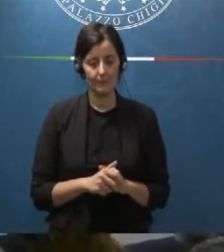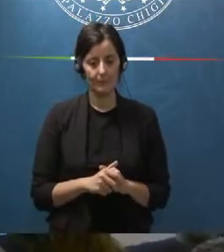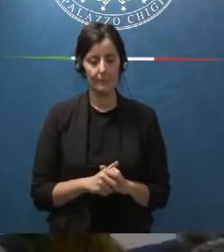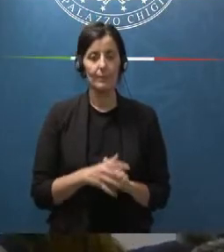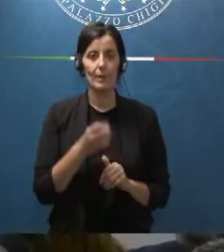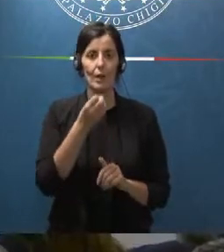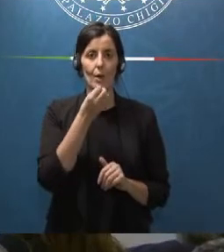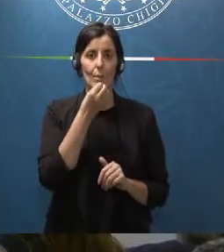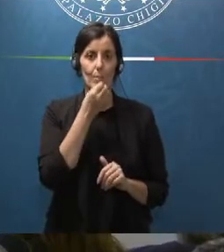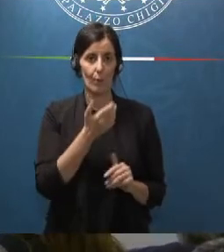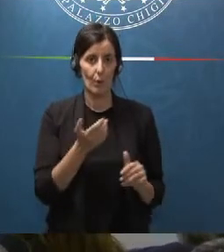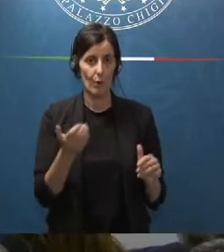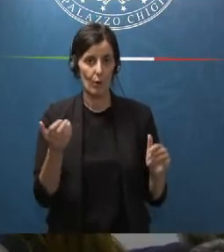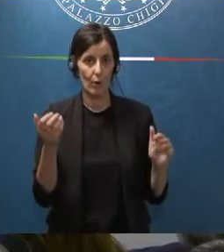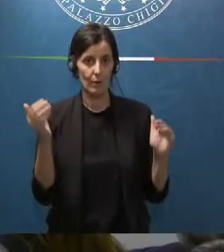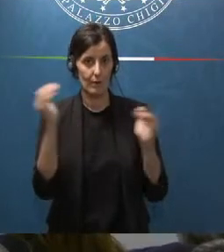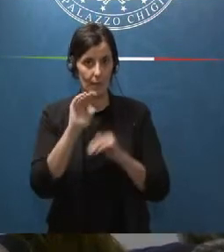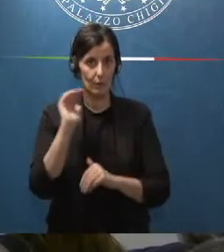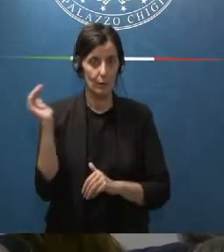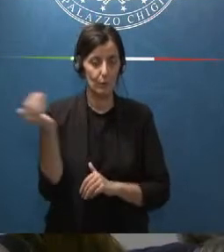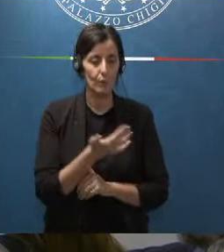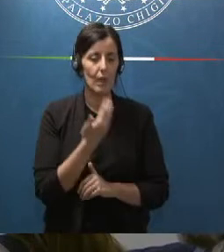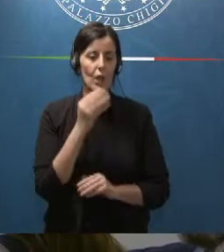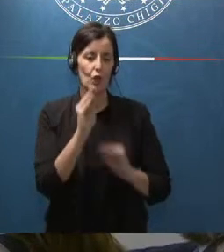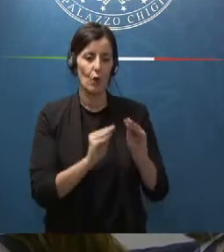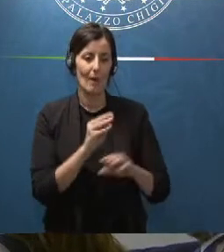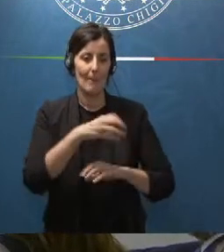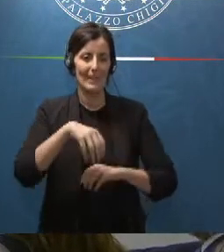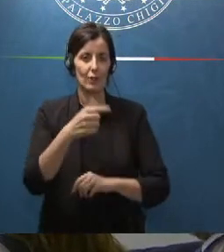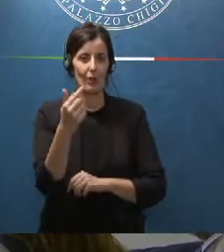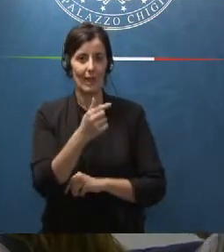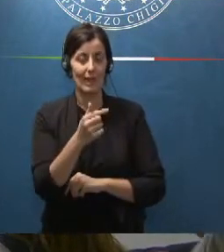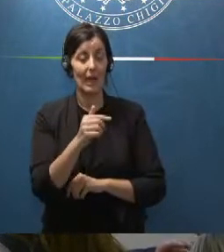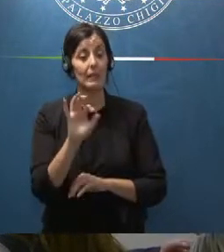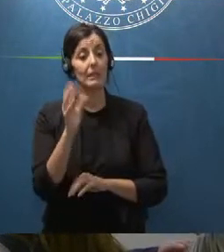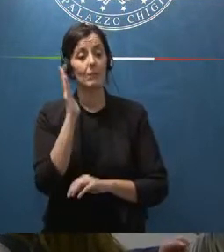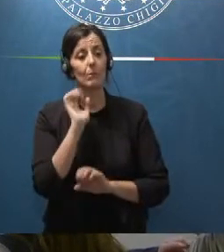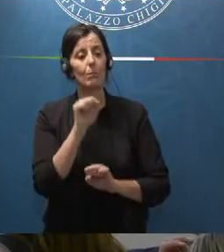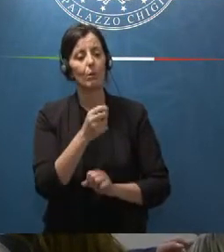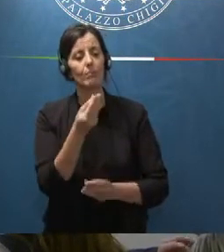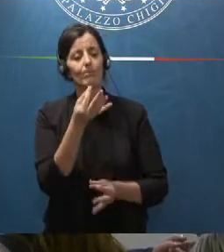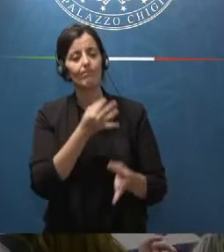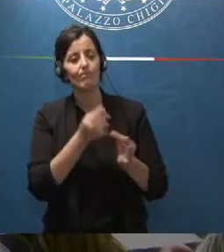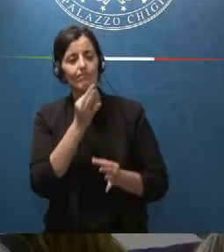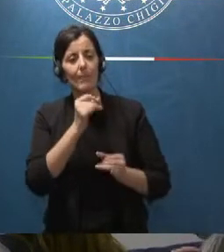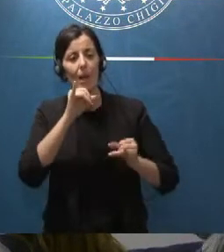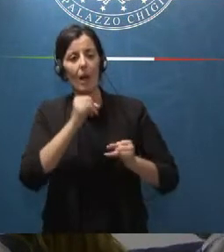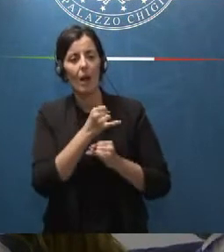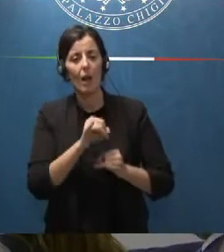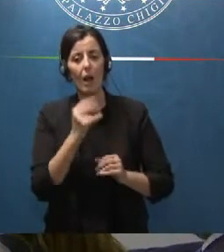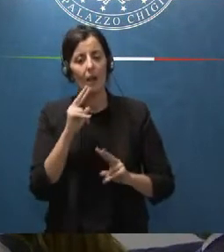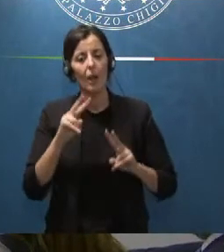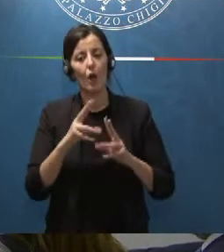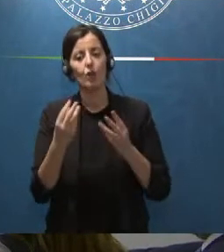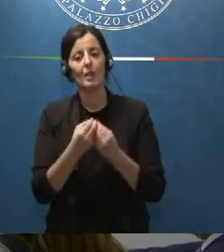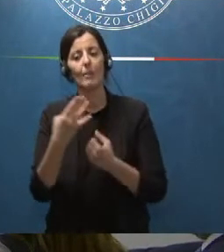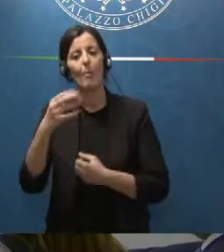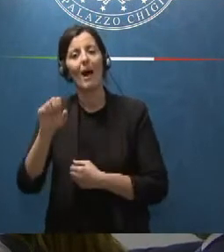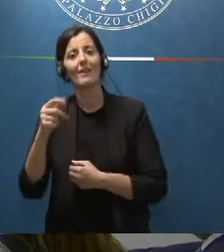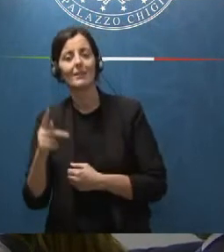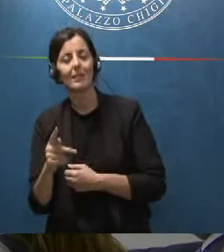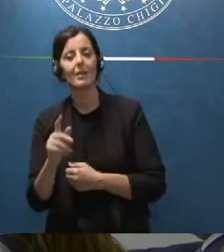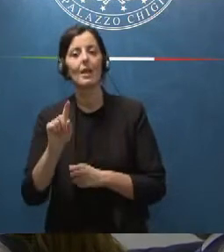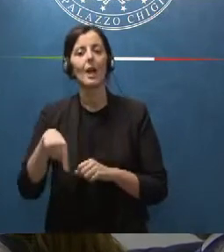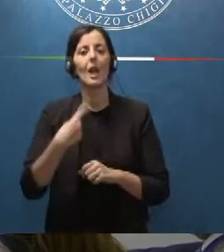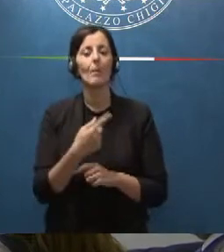Buongiorno a tutti una domanda per il ministro Tajani se ci poteva dare qualche dettaglio sull'incontro con Musk e poi un